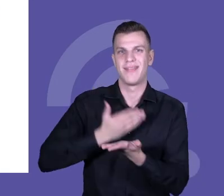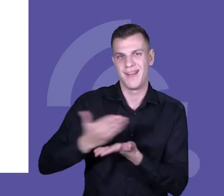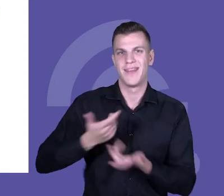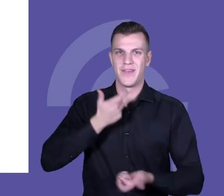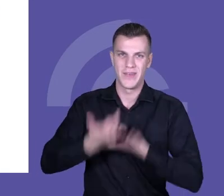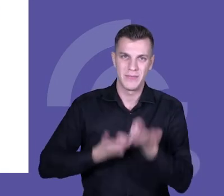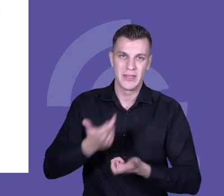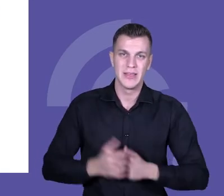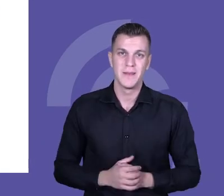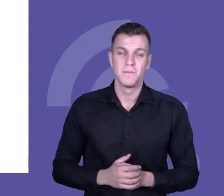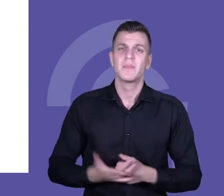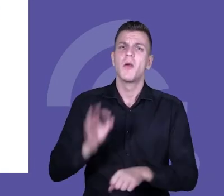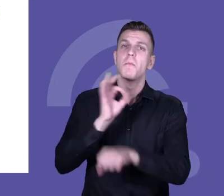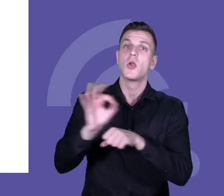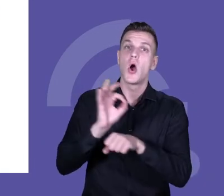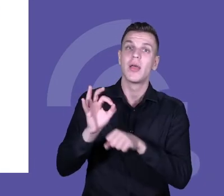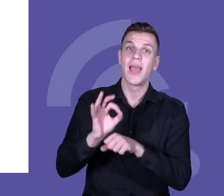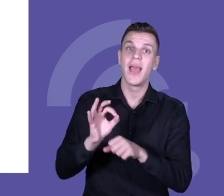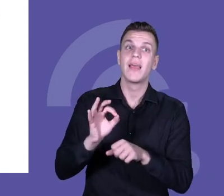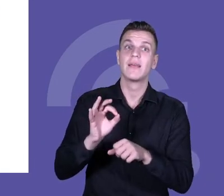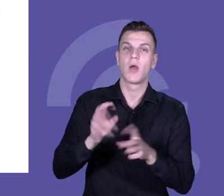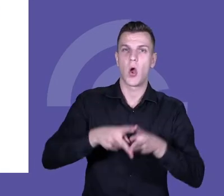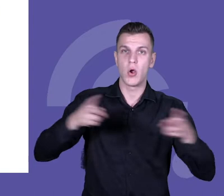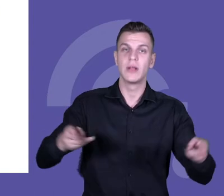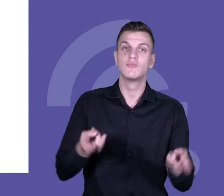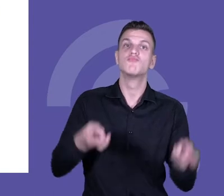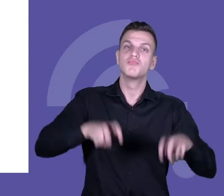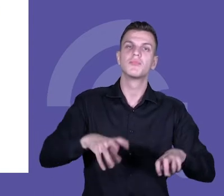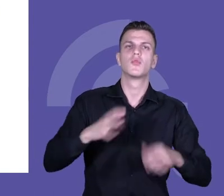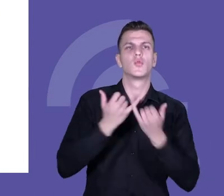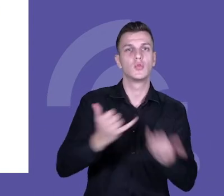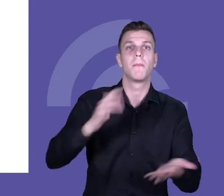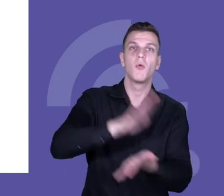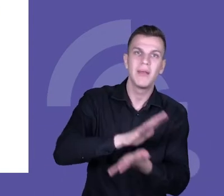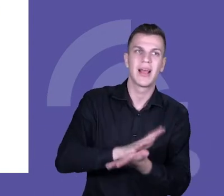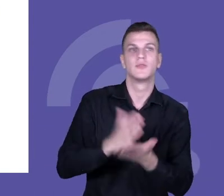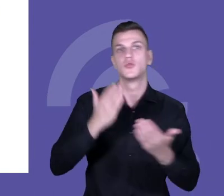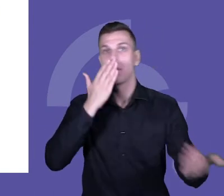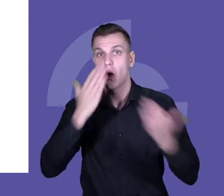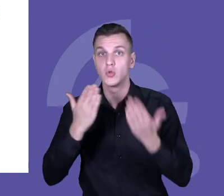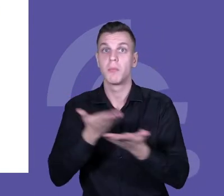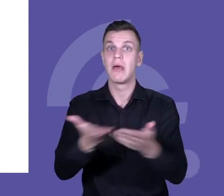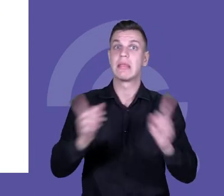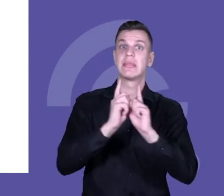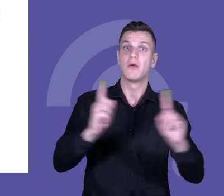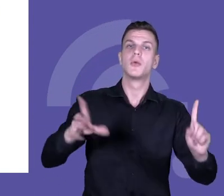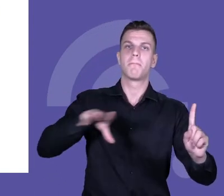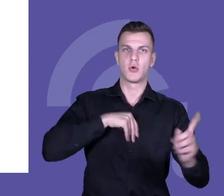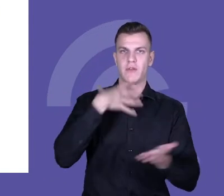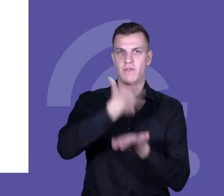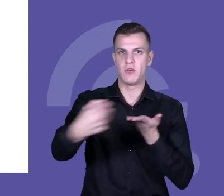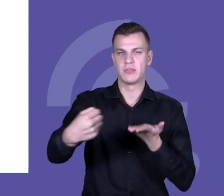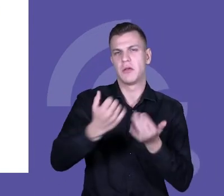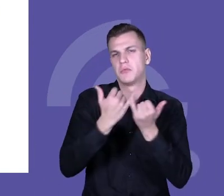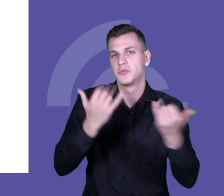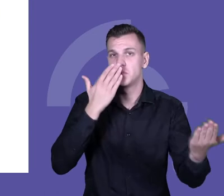W projekcie powstało również wiele publikacji, wiele narzędzi do wykorzystania przez nauczycieli. Z reguły jest tak, że